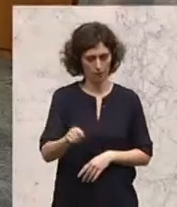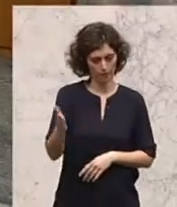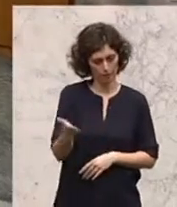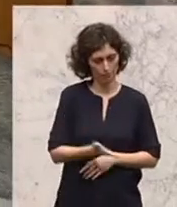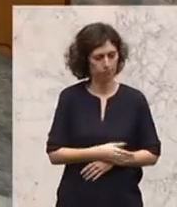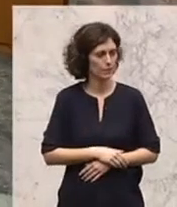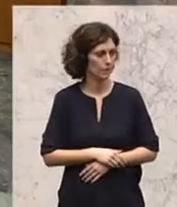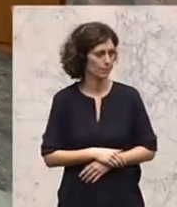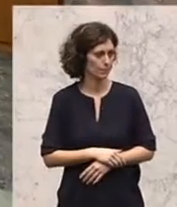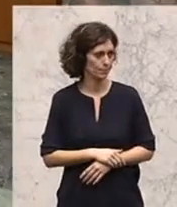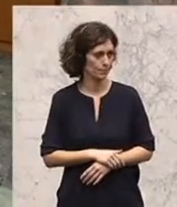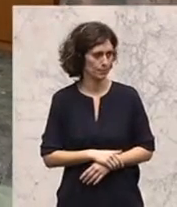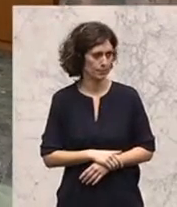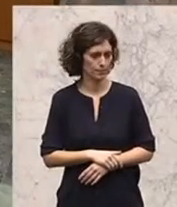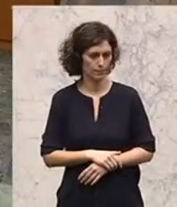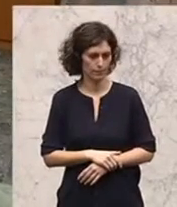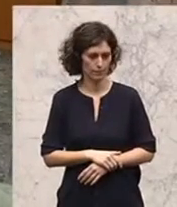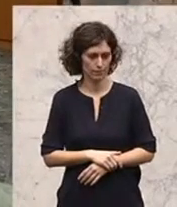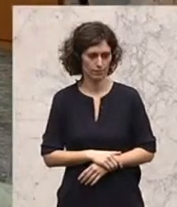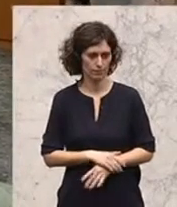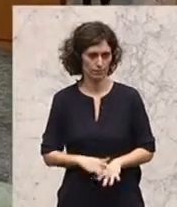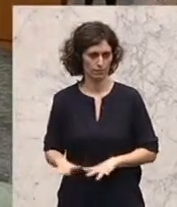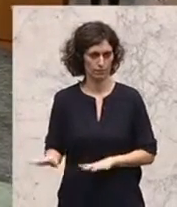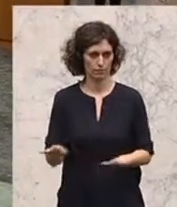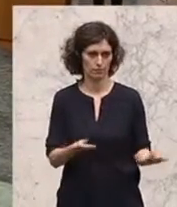Als nächstes am Wort Jesse Lindl von der FPÖ.